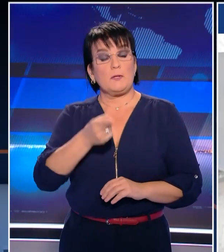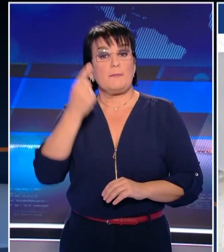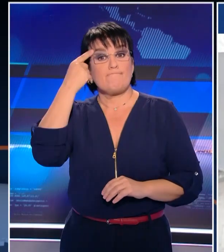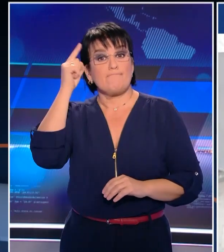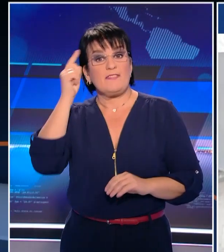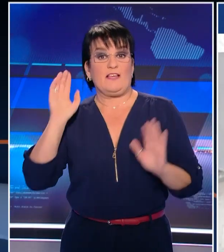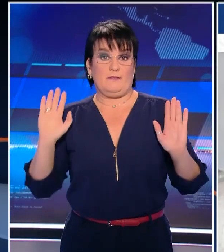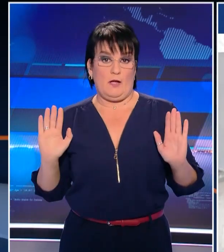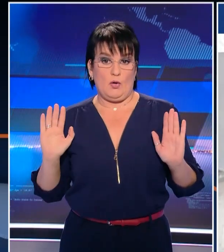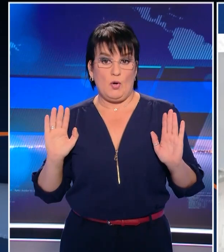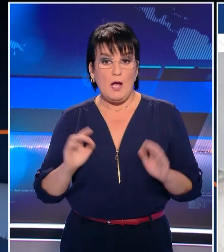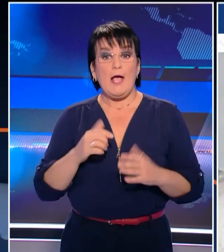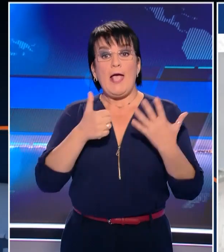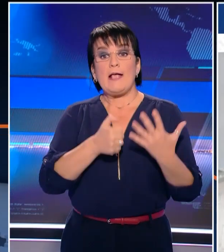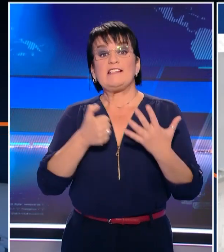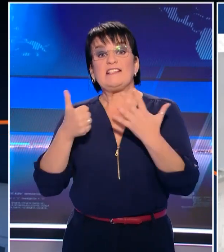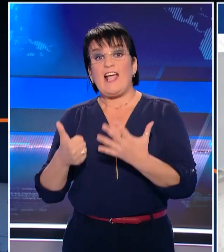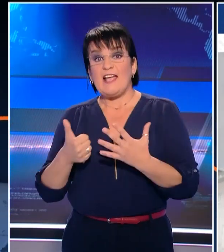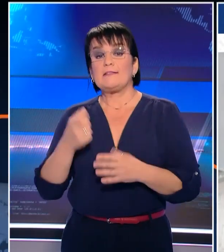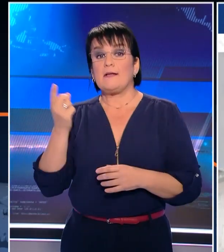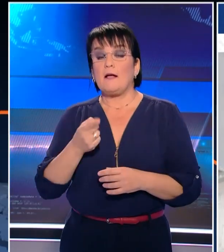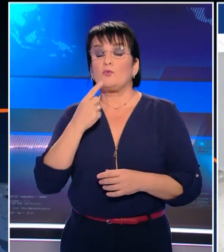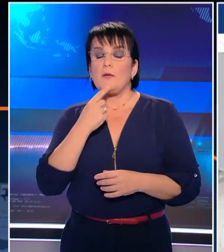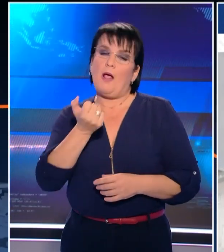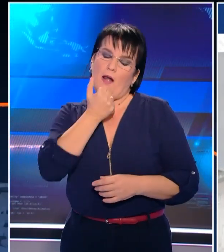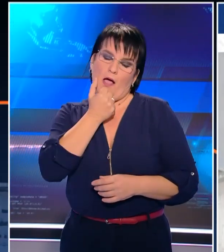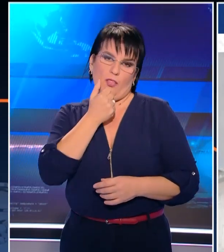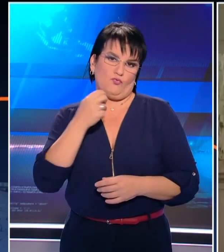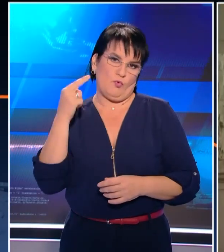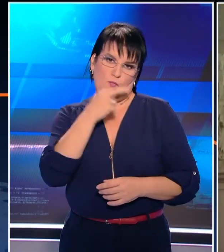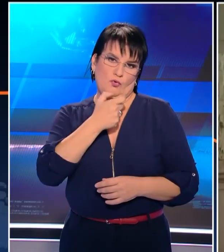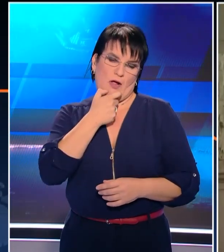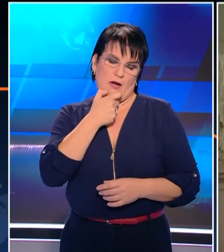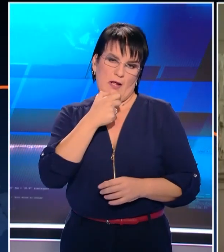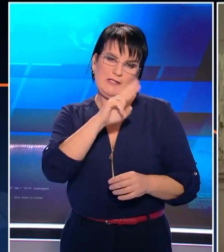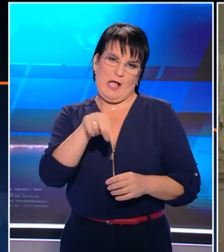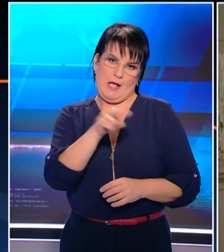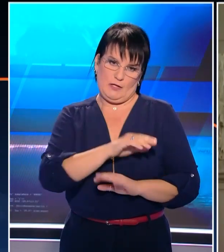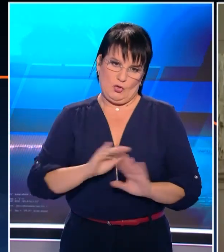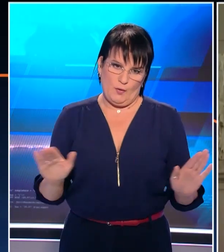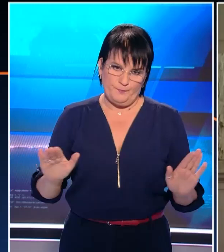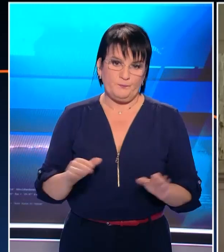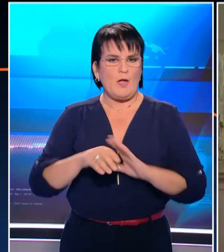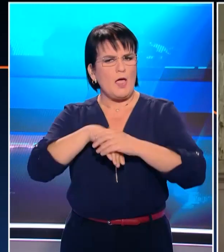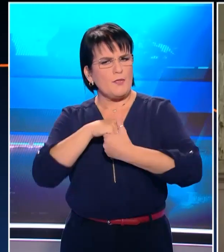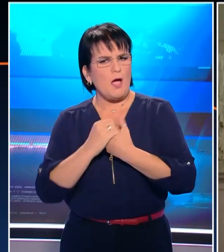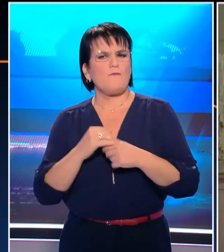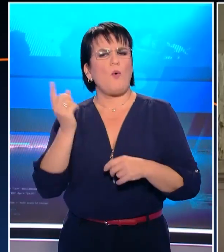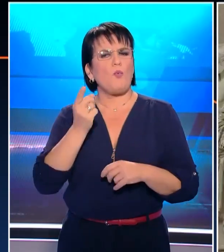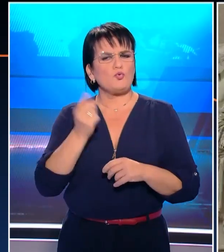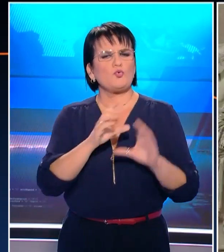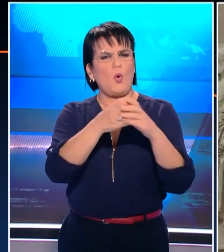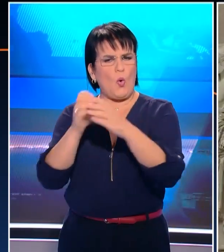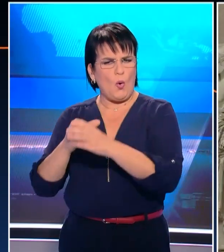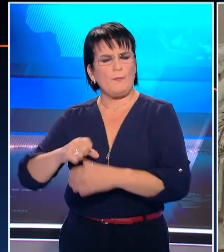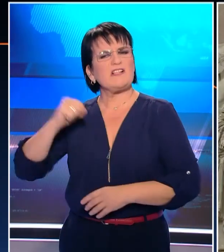ότι δεν γνωρίζει, ενώ το 66% θεωρεί ότι η απόφαση ήταν λάθος. Ενδιαφέρον παρουσιάζουν τα ποσοστά αν ακόμα, καθώς ακόμα